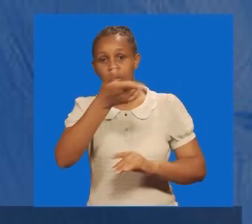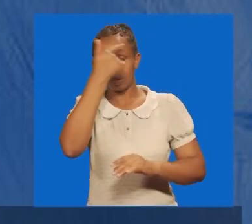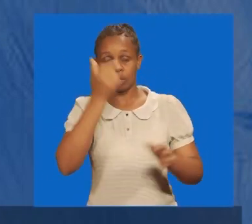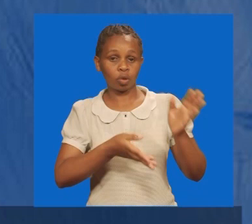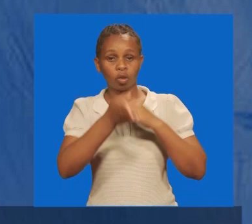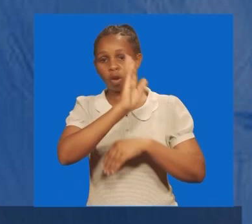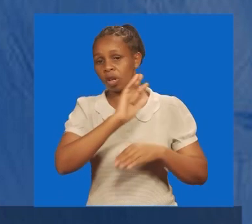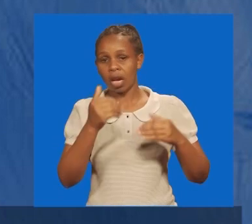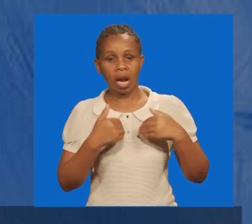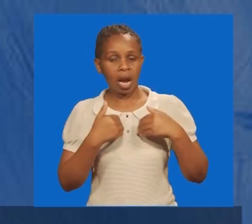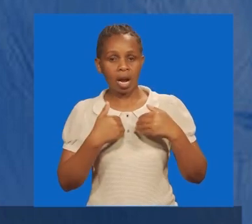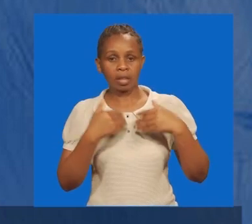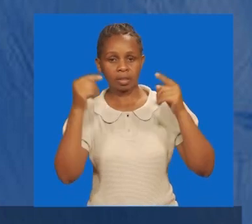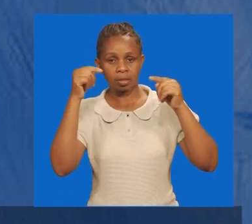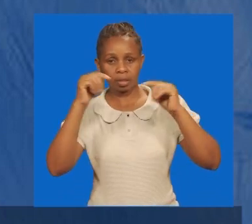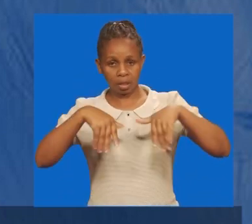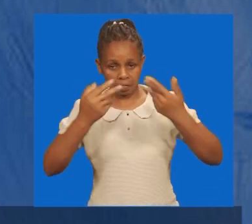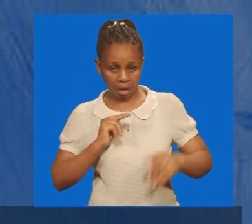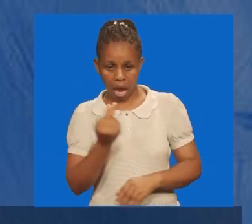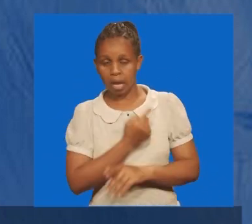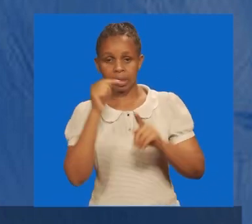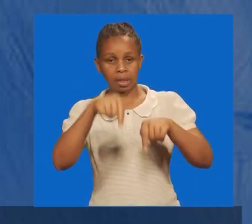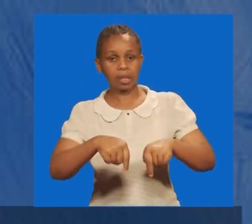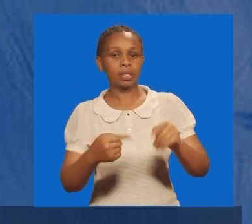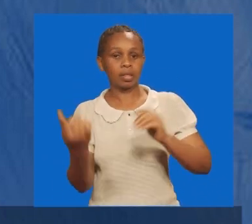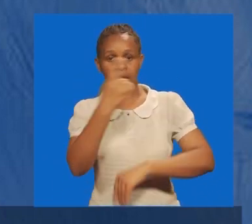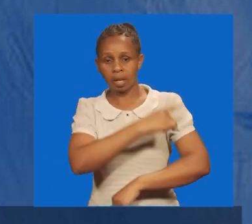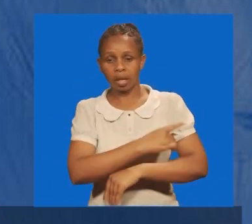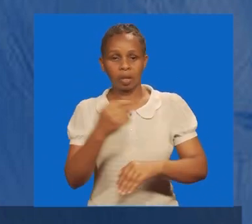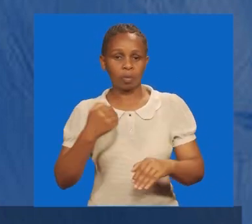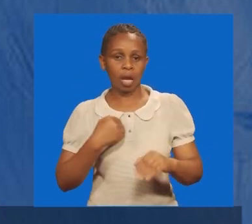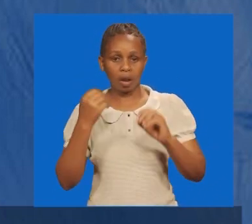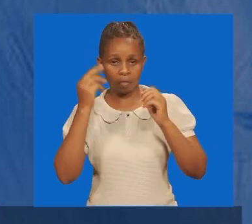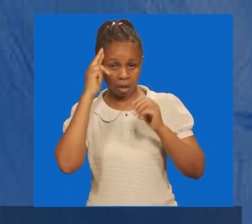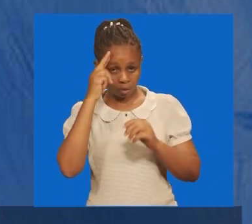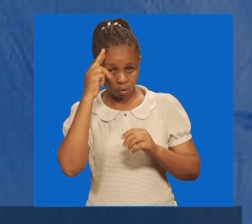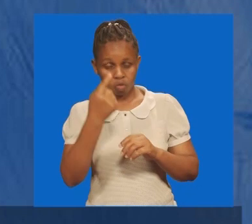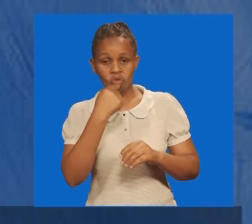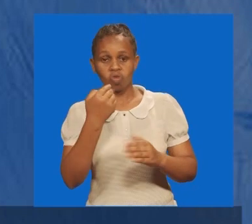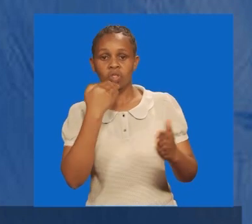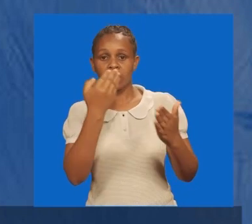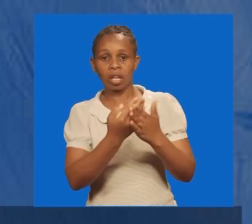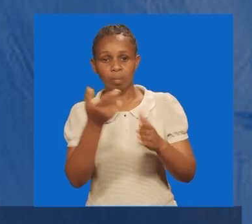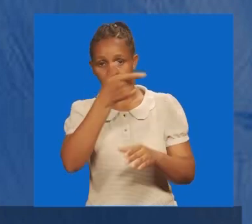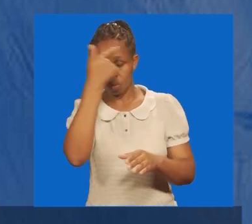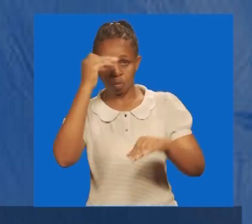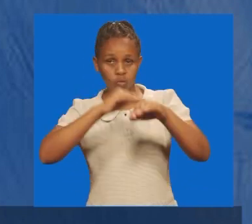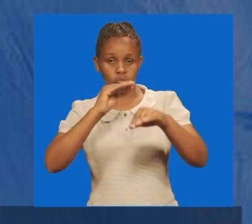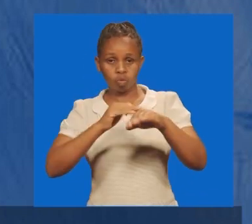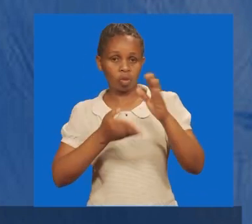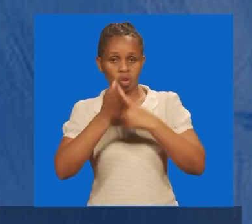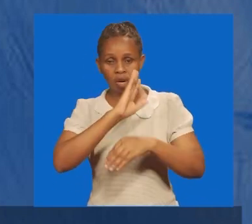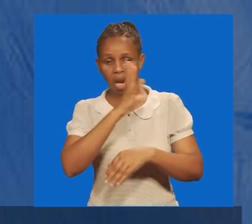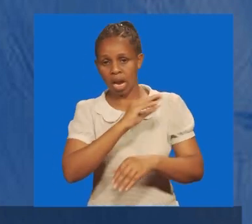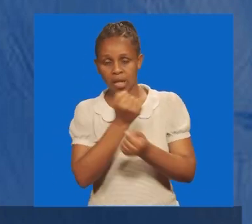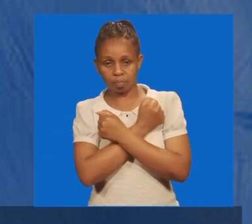mungu hametujalia tena kuwepo asubu ya leo. Na tunakila jambola kusema niyasante, maana ya ni muema na anatupenda. Kwa